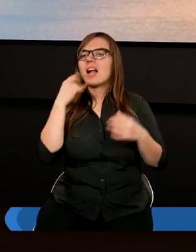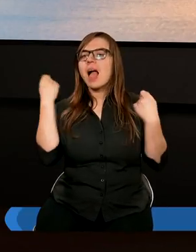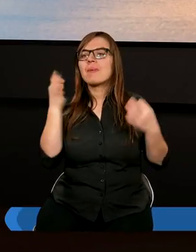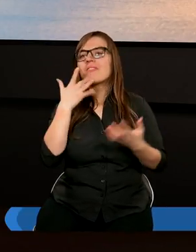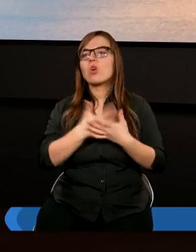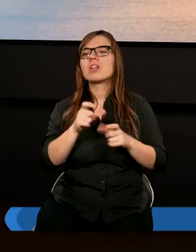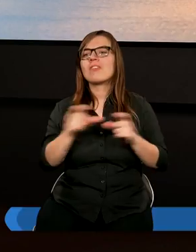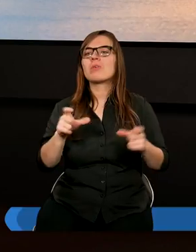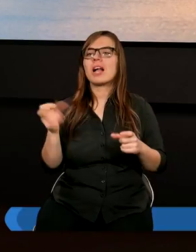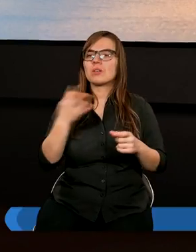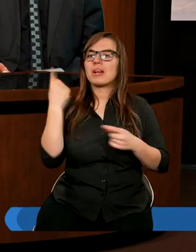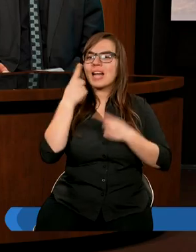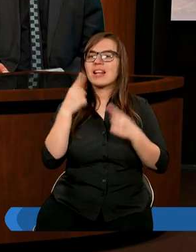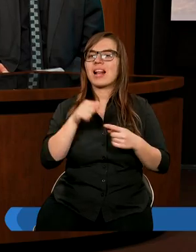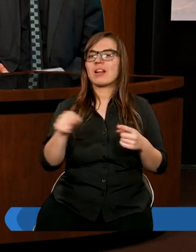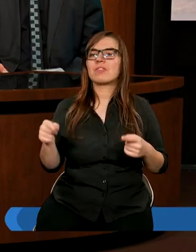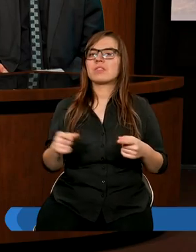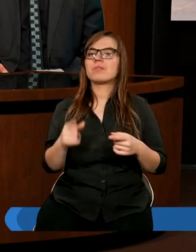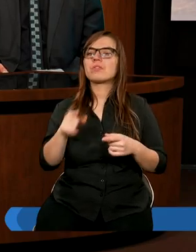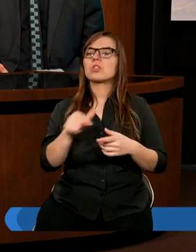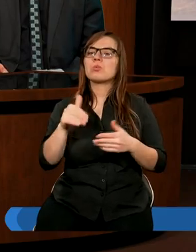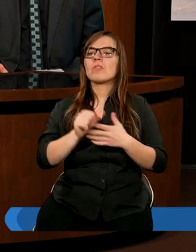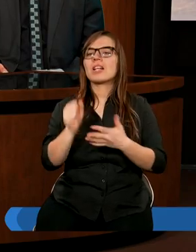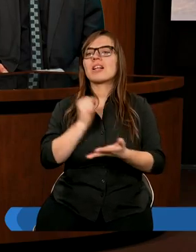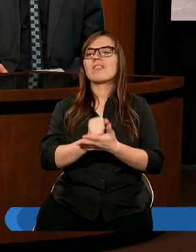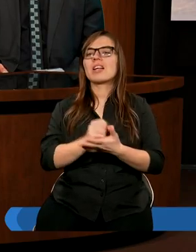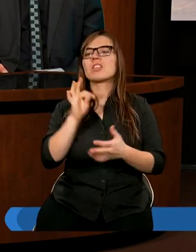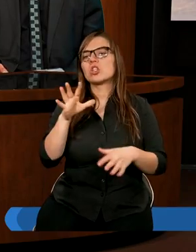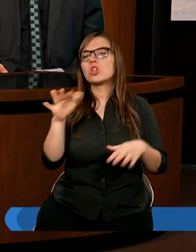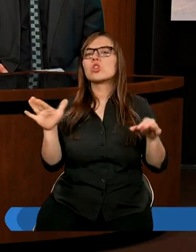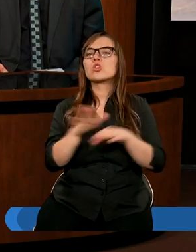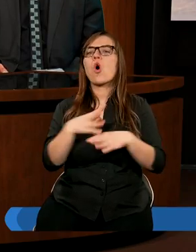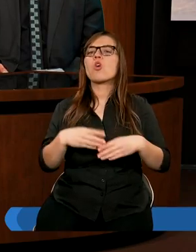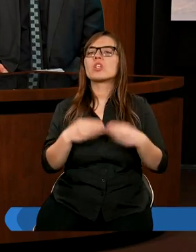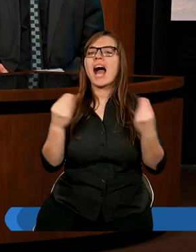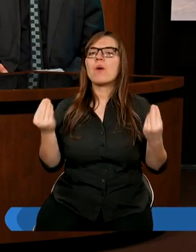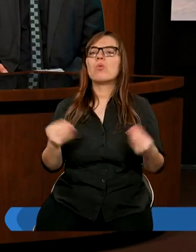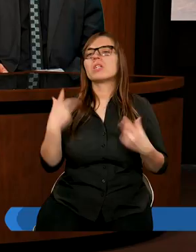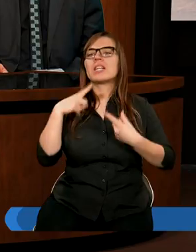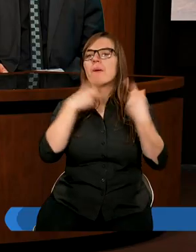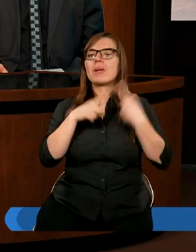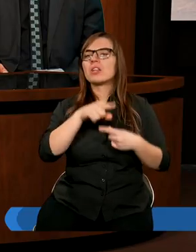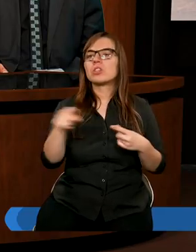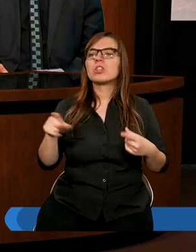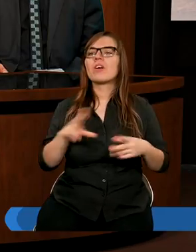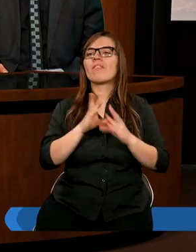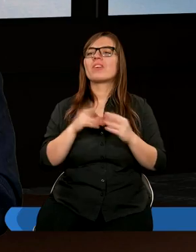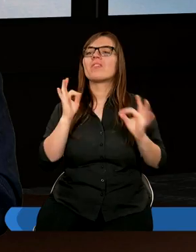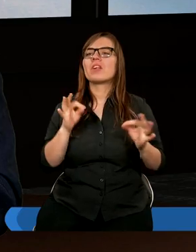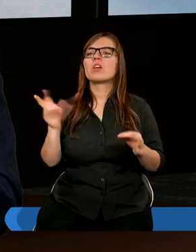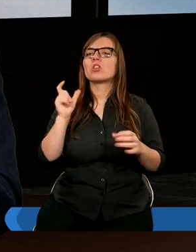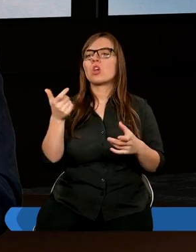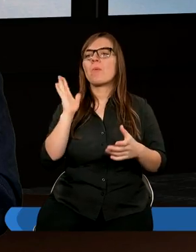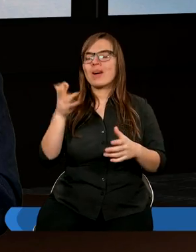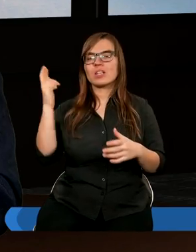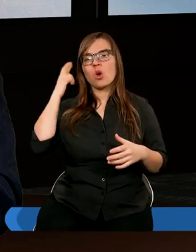wykorzystywał czas. No, ale to jest kwestia tak zwanej dojrzałości. Nie można oczekiwać od dziecka,